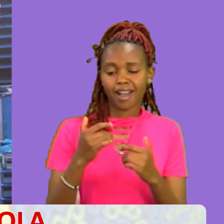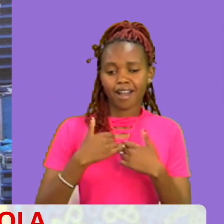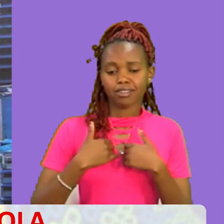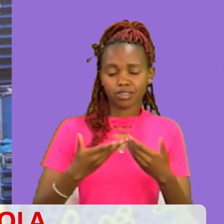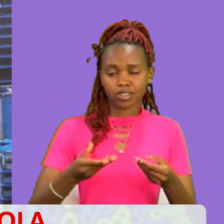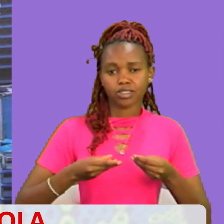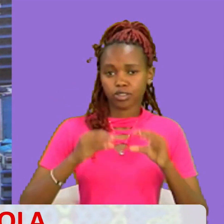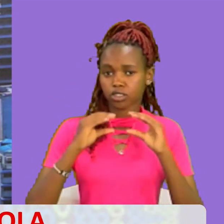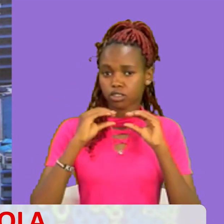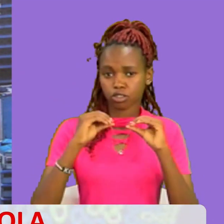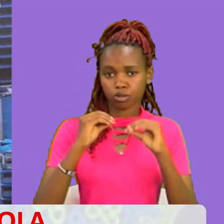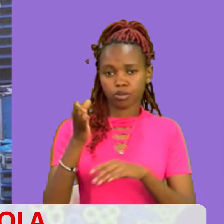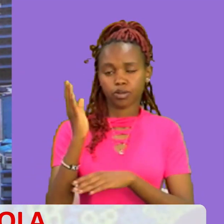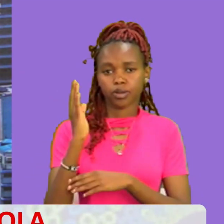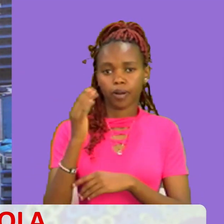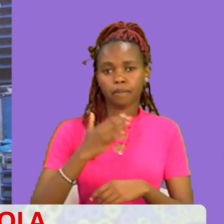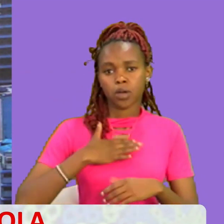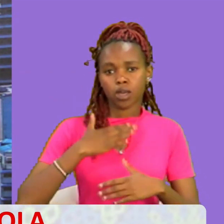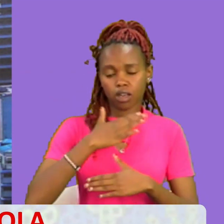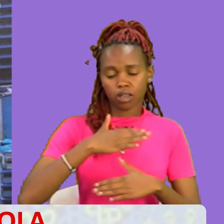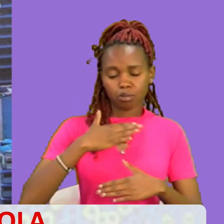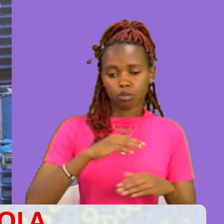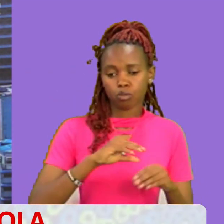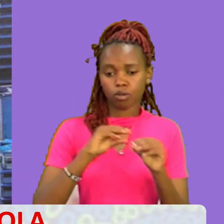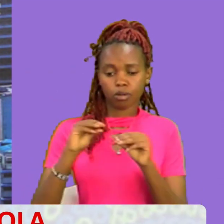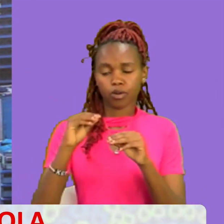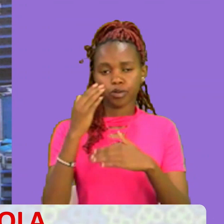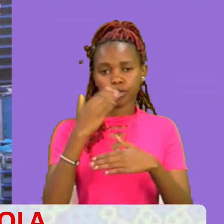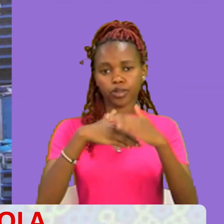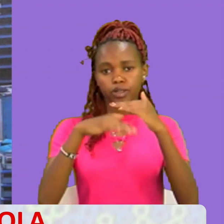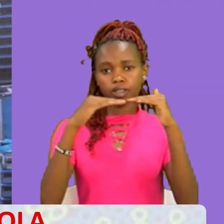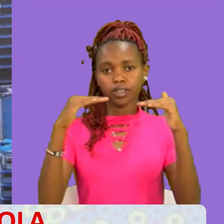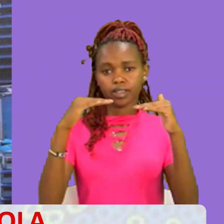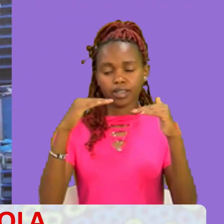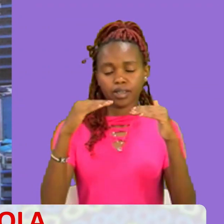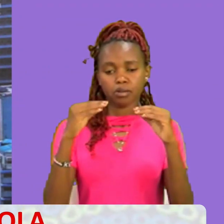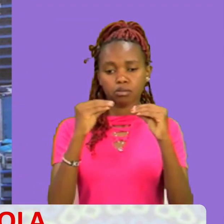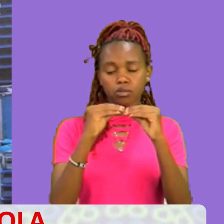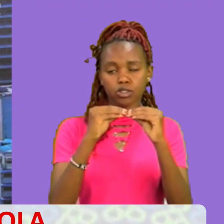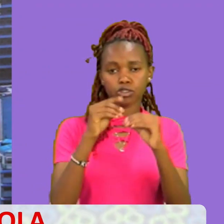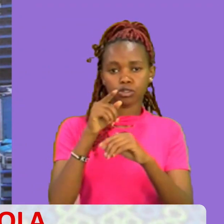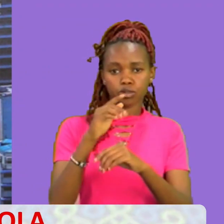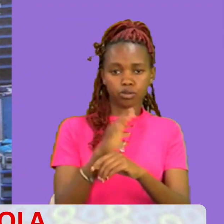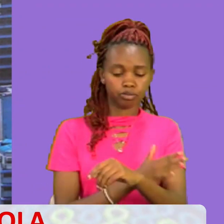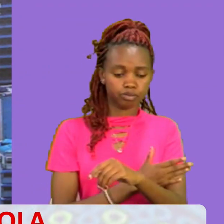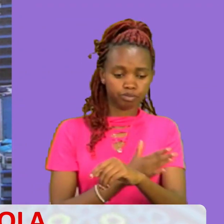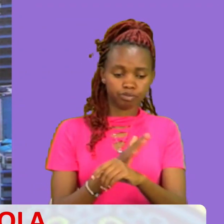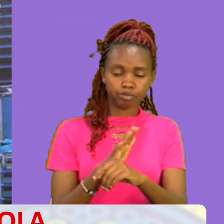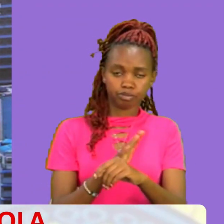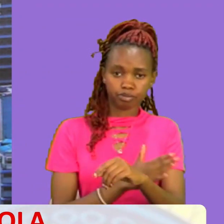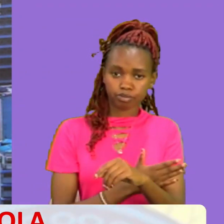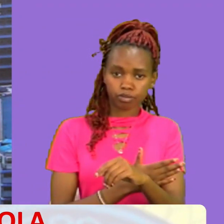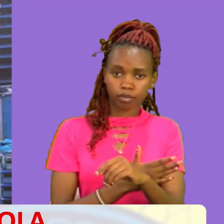Itakua ni furayangu Kubwa Tukienda mbinguni Ni kupate uko Tukimba wimbo u Ambo metuwa kuimba Pasahizi wa David Kasika